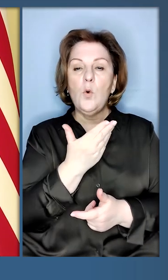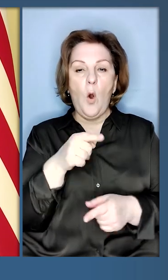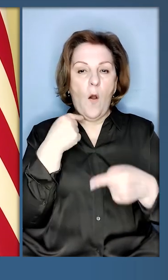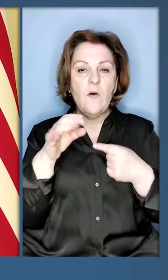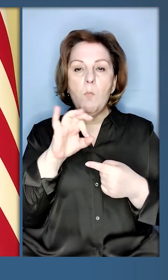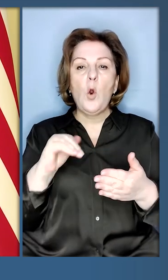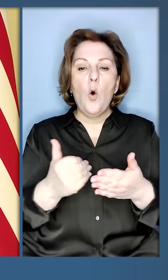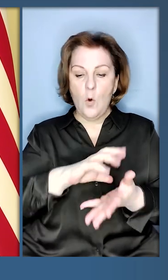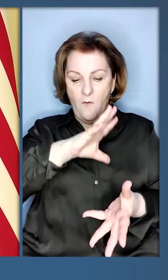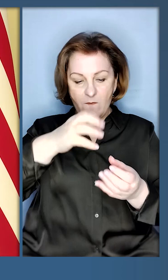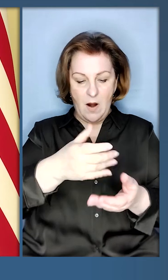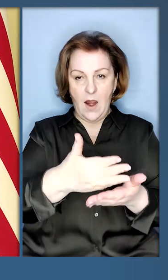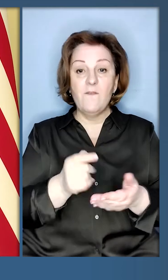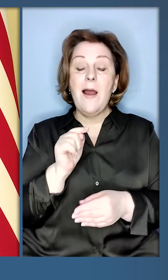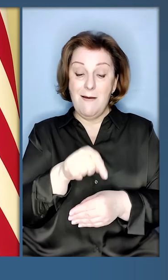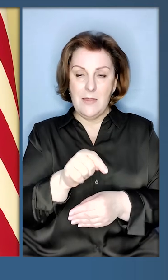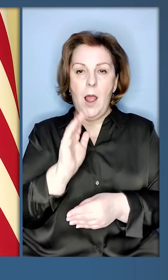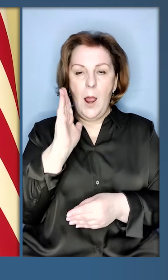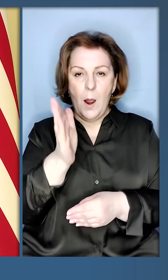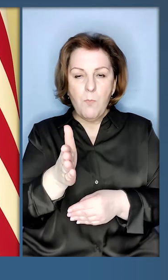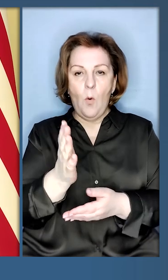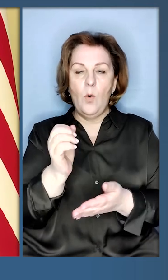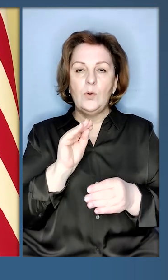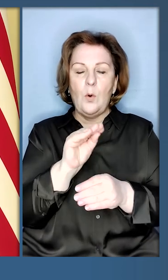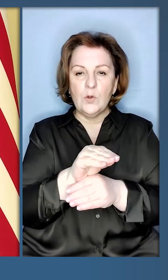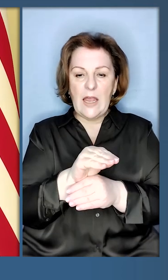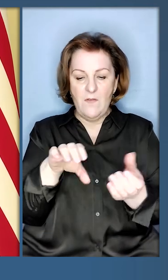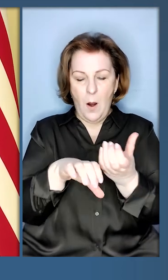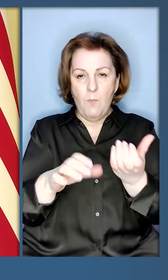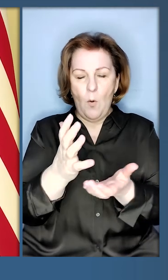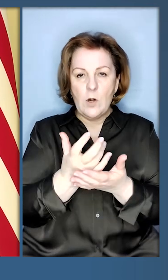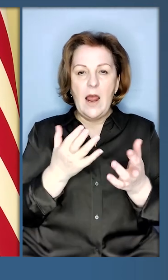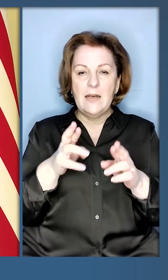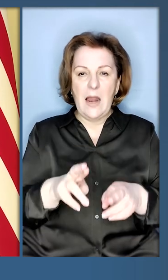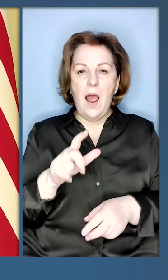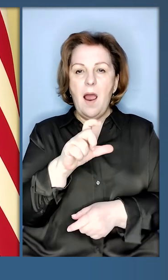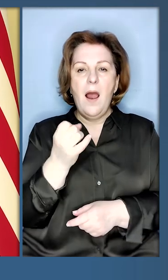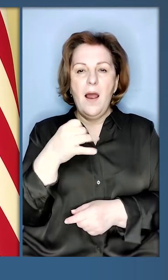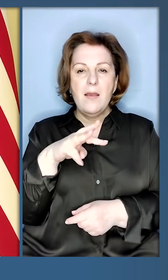новий пакет, там будуть додаткові боєприпаси для хаймерсів, для артерії.